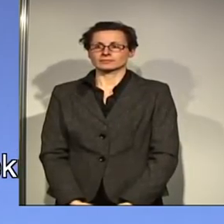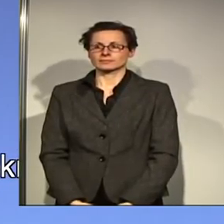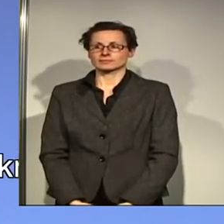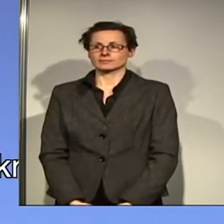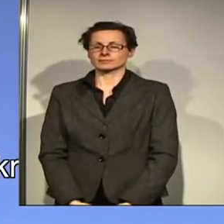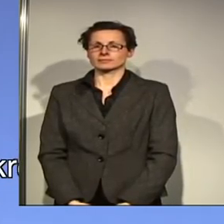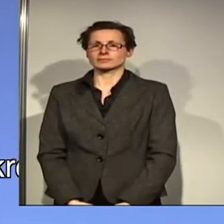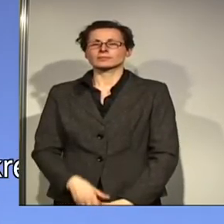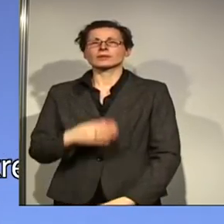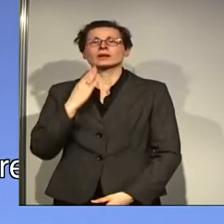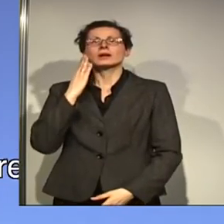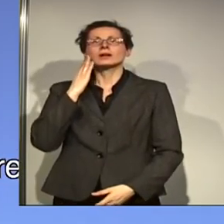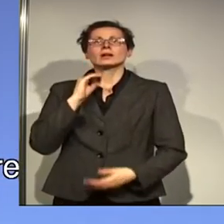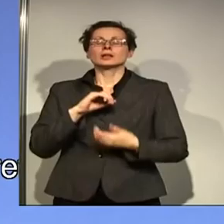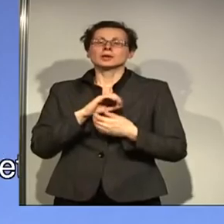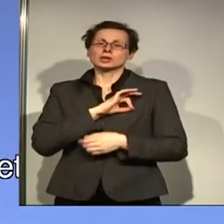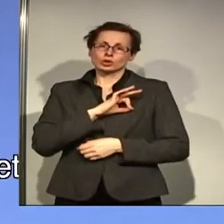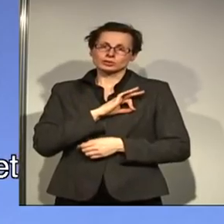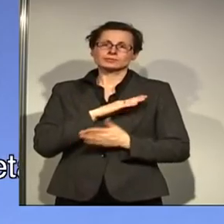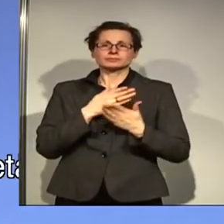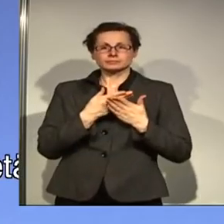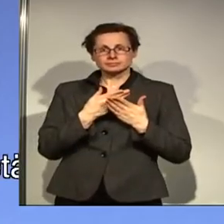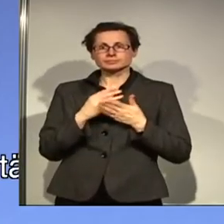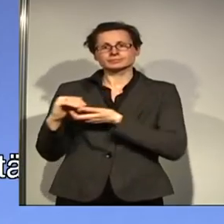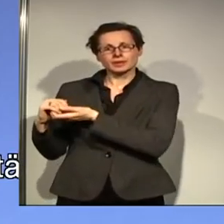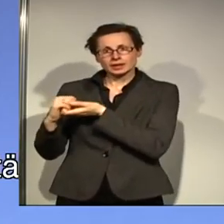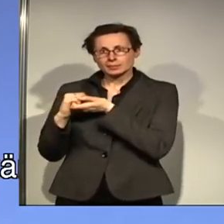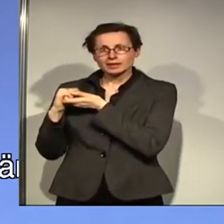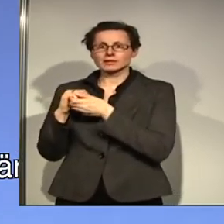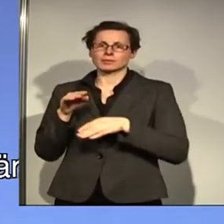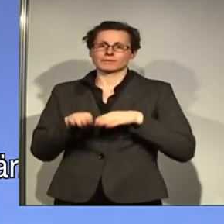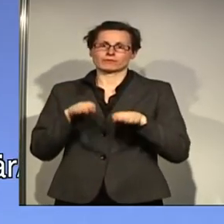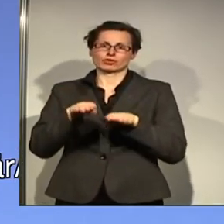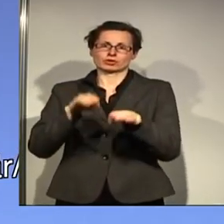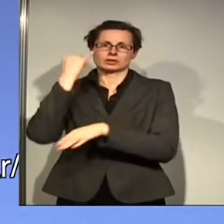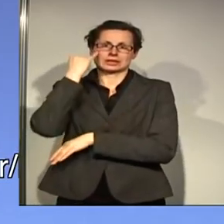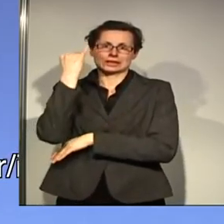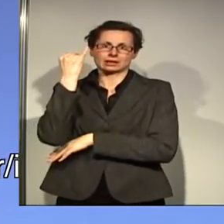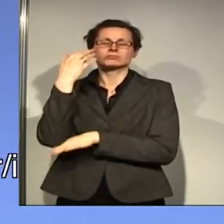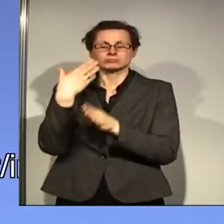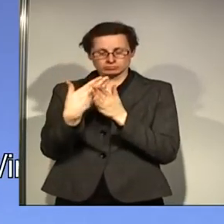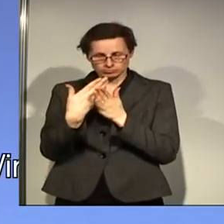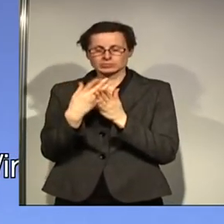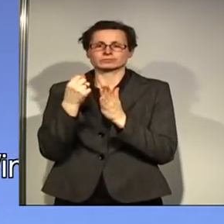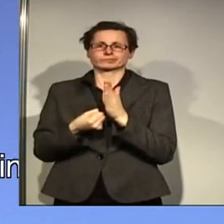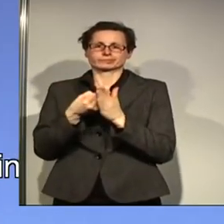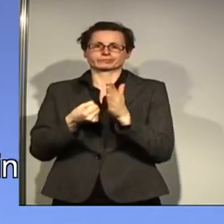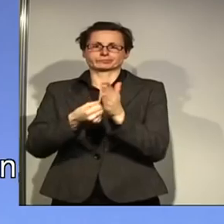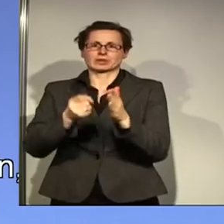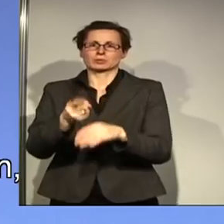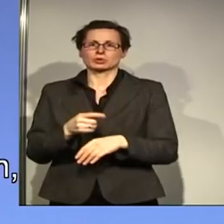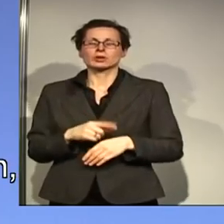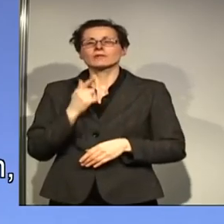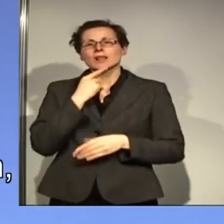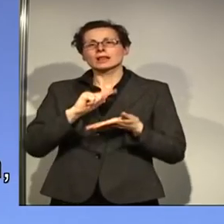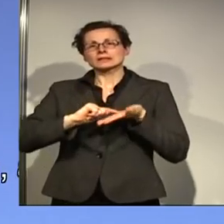Liebe Genossinnen und Genossen, das sind doch gemeinsame Fortschrittsideen, für die es sich lohnt zu kämpfen. Lasst uns zeigen, dass die Menschen sich